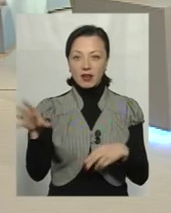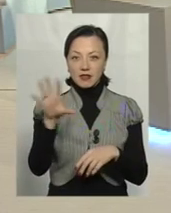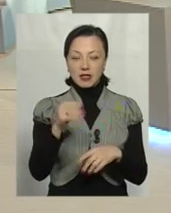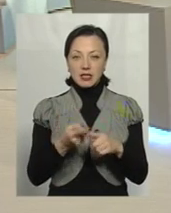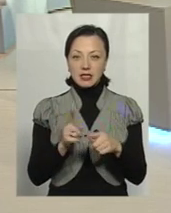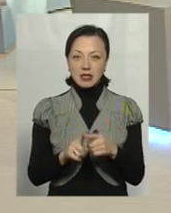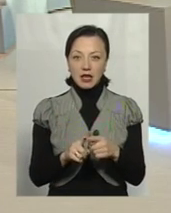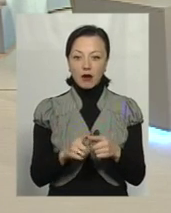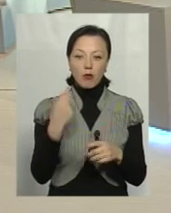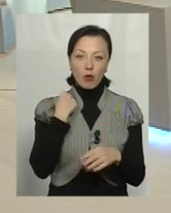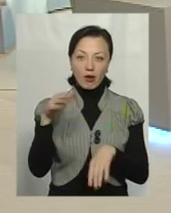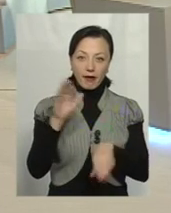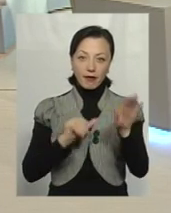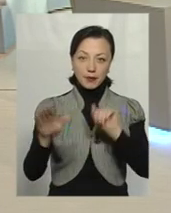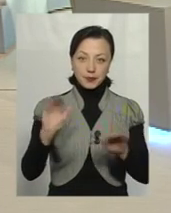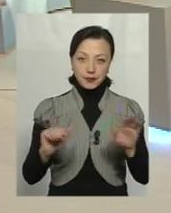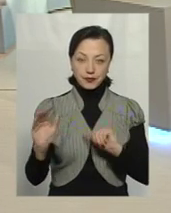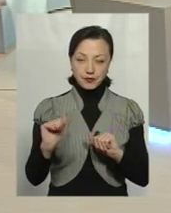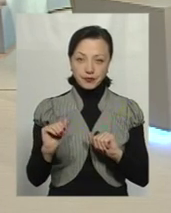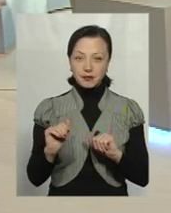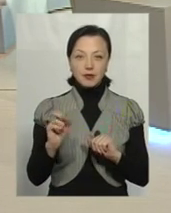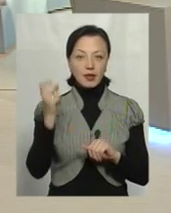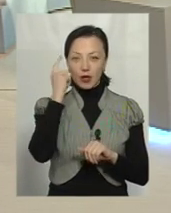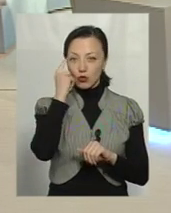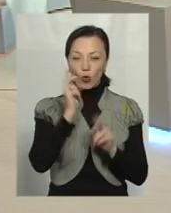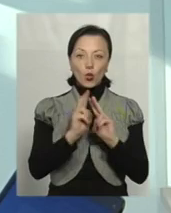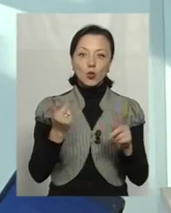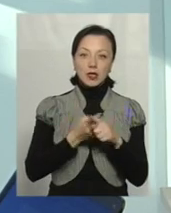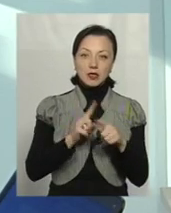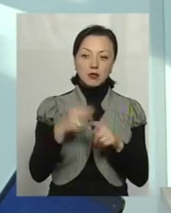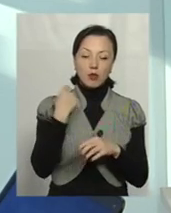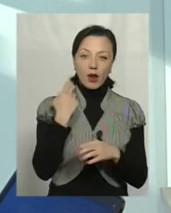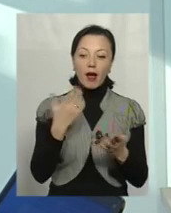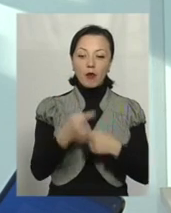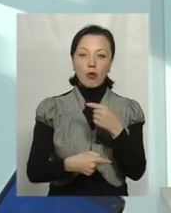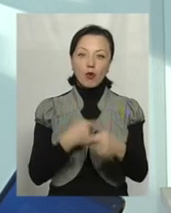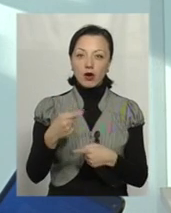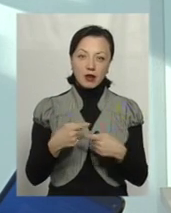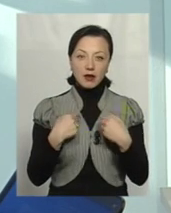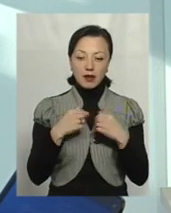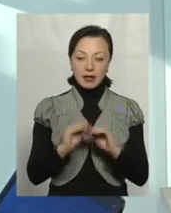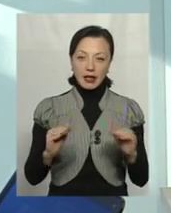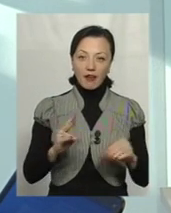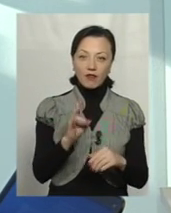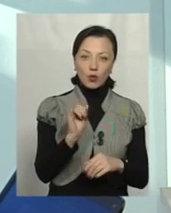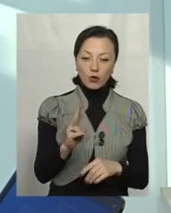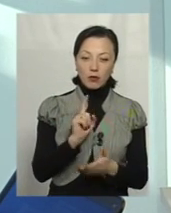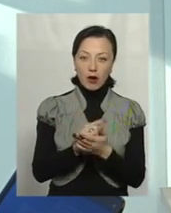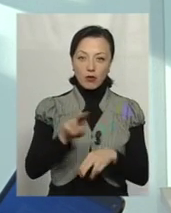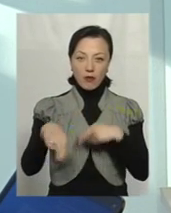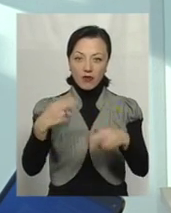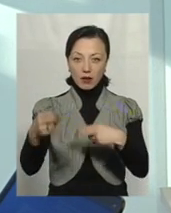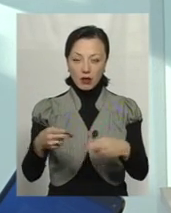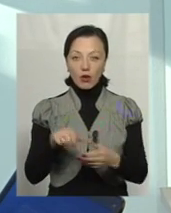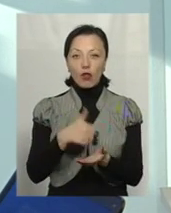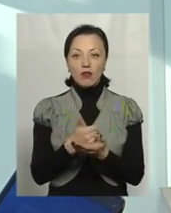набираються боргів. Не думають вже, хто ці борги, яке покоління, знаєш, дітей чи внуків має потім повертати.